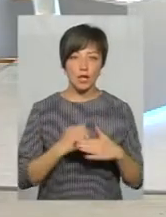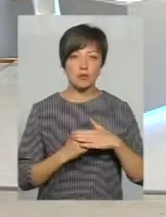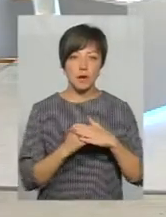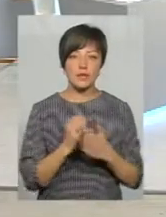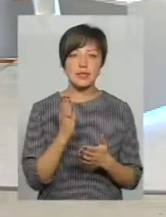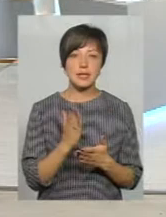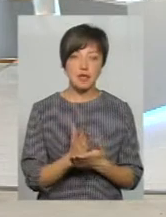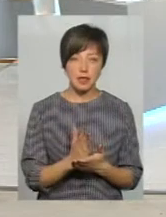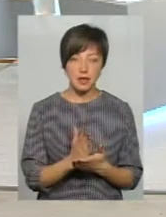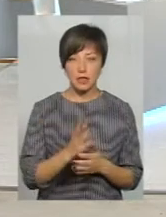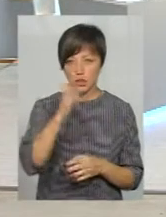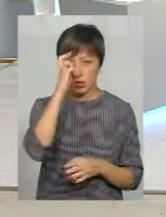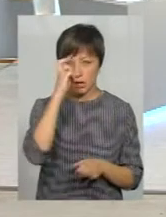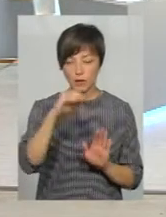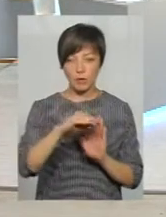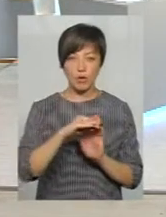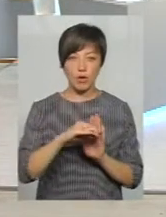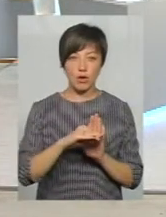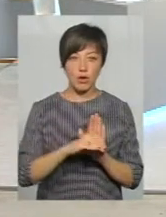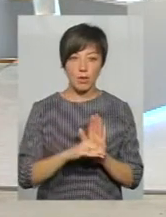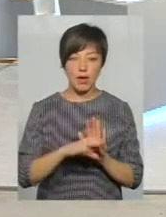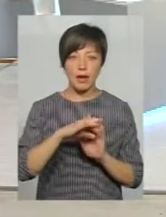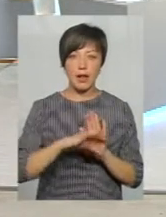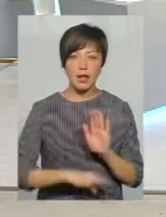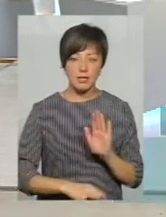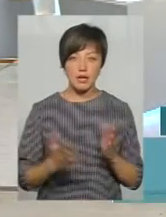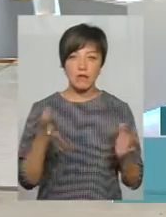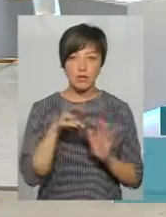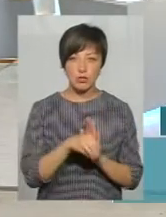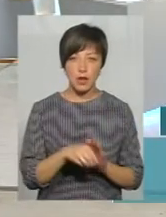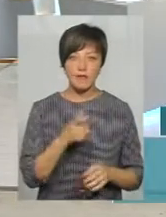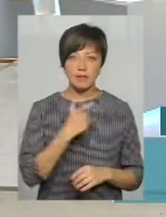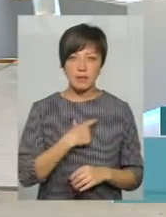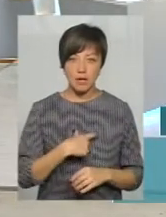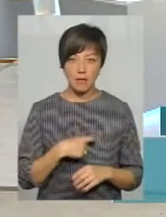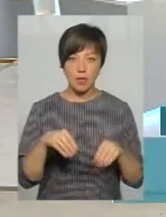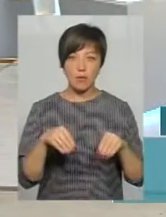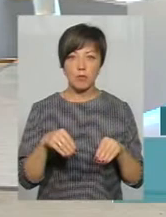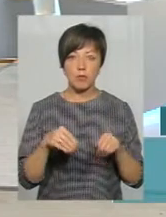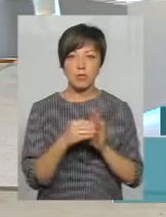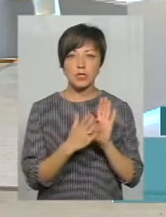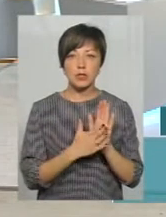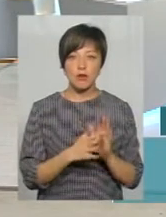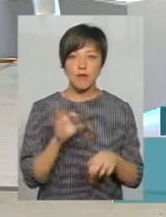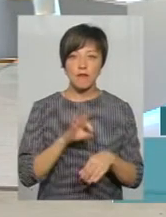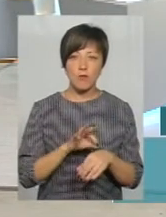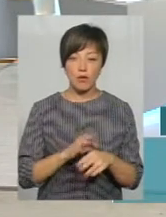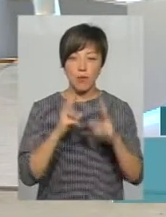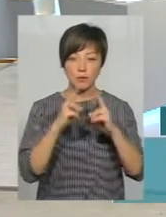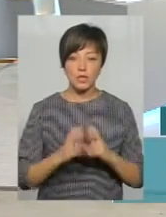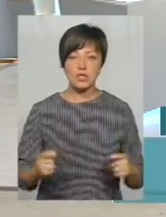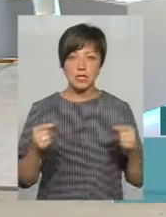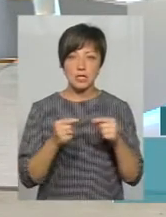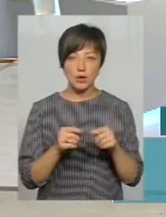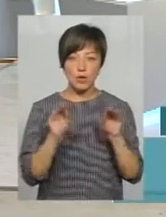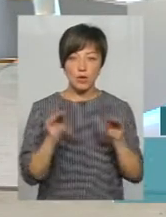існує державна програма, реєстр, який включає в себе постановку хворих, які обстежені згідно протоколу.